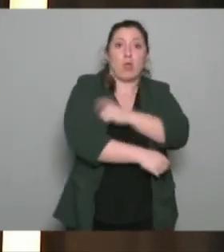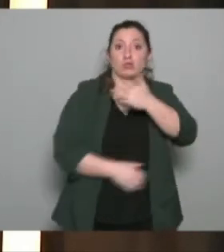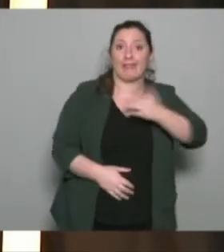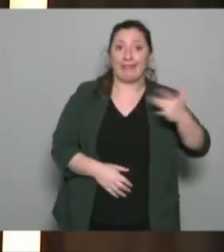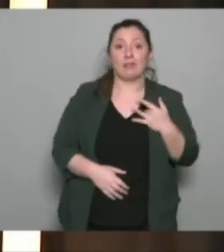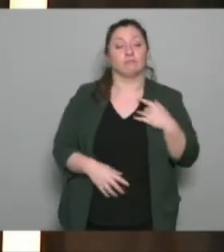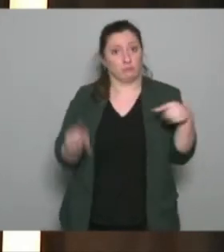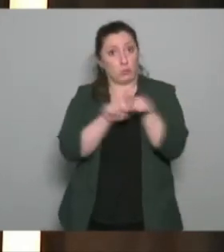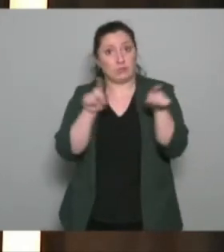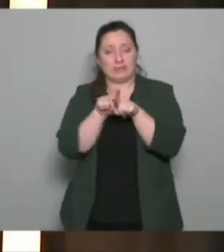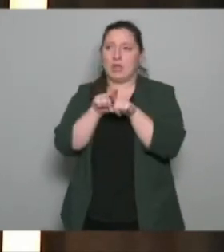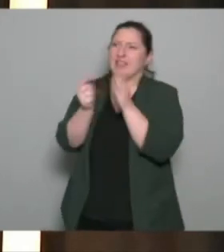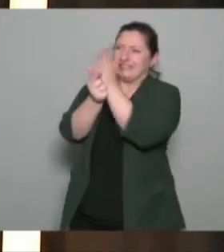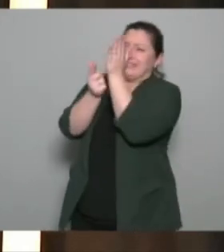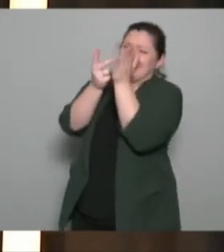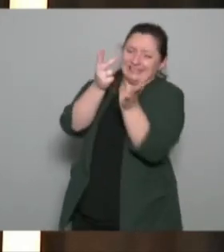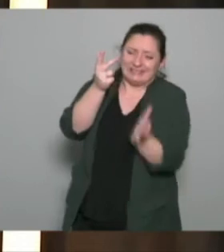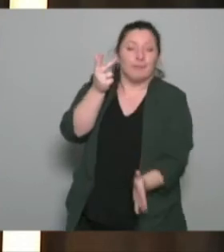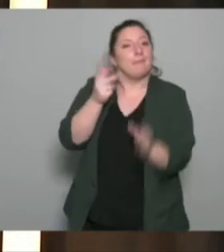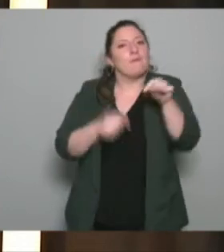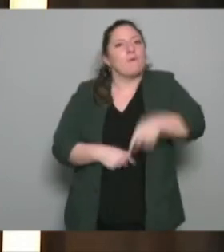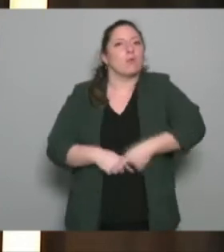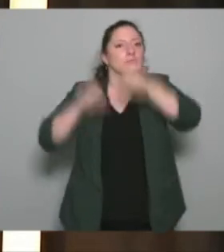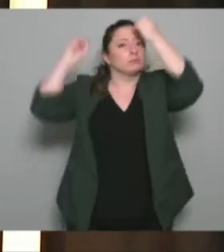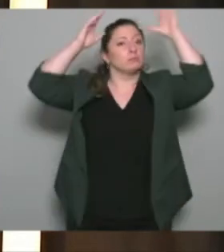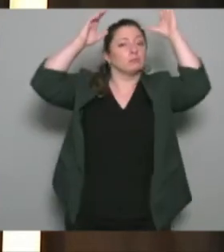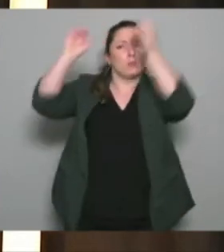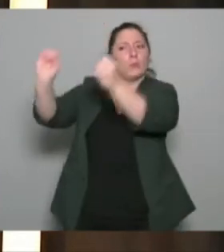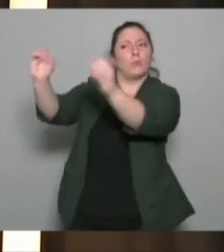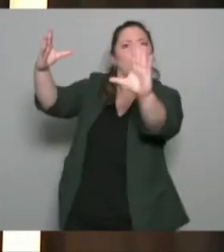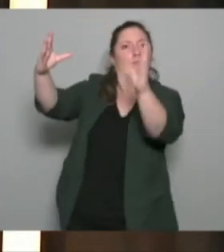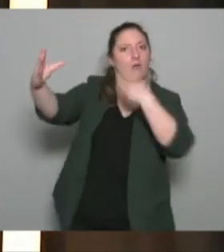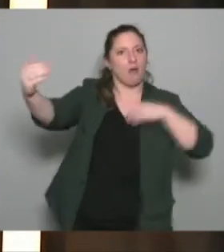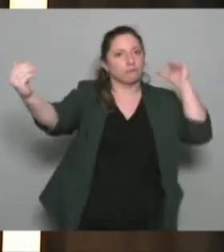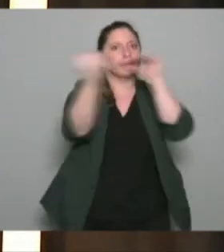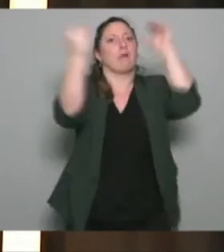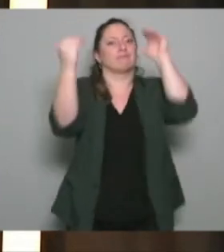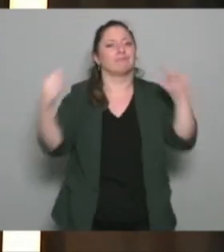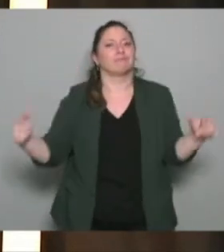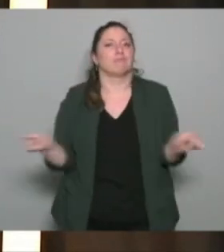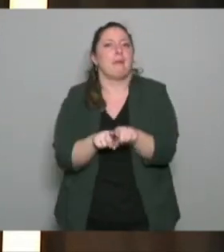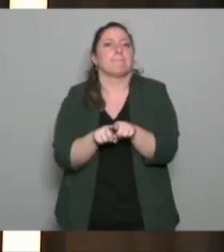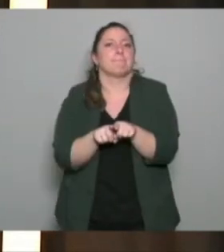s'entendre sur l'intention et ce que le collectif ou les collectifs en action